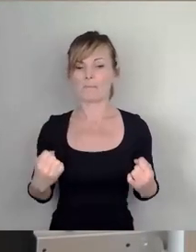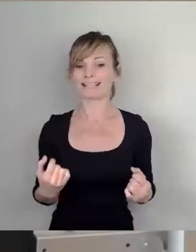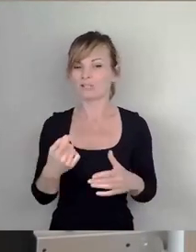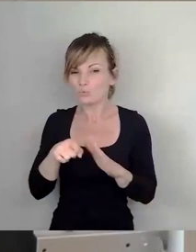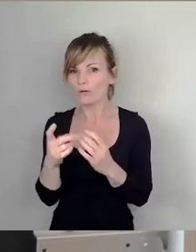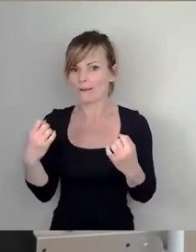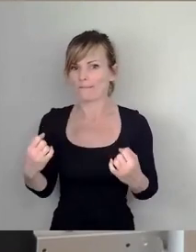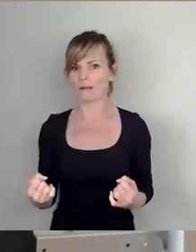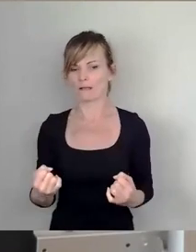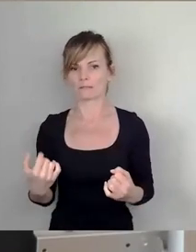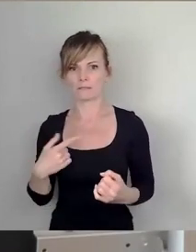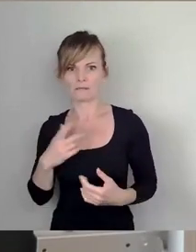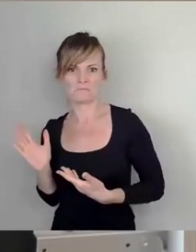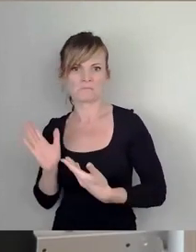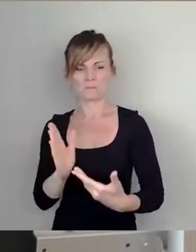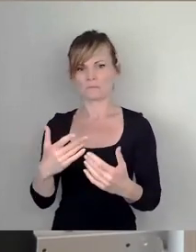Machtapparat